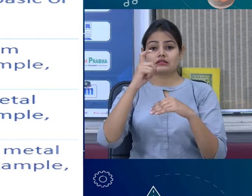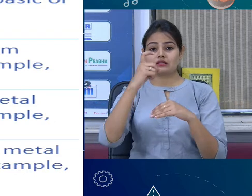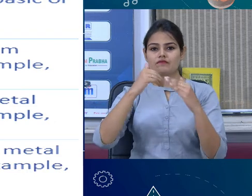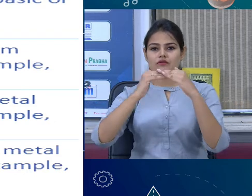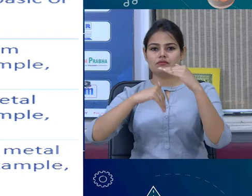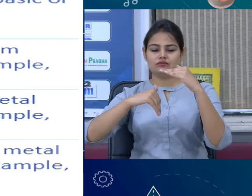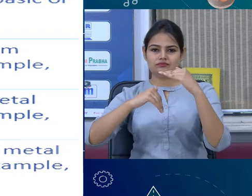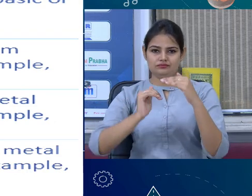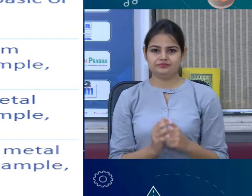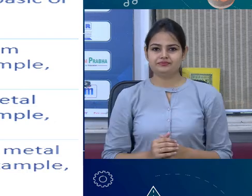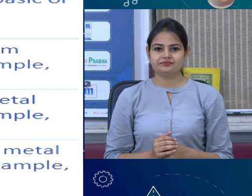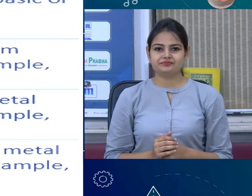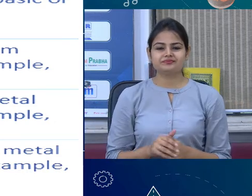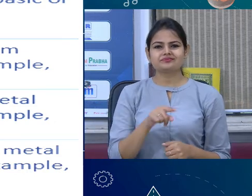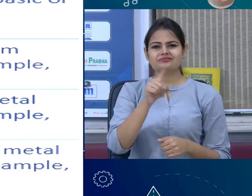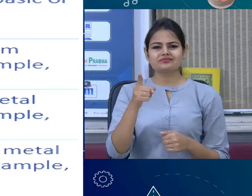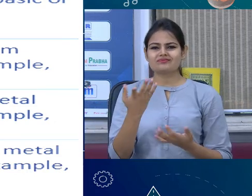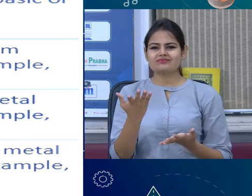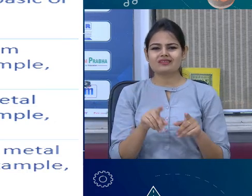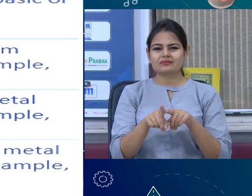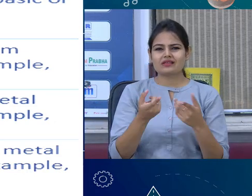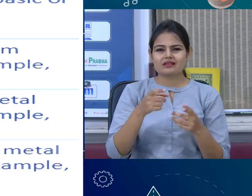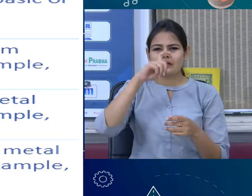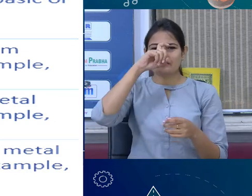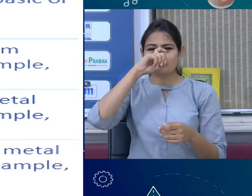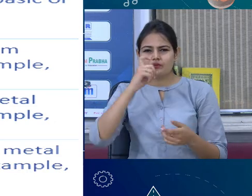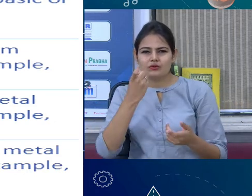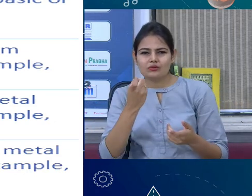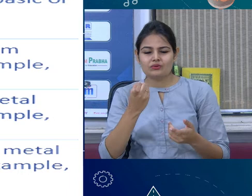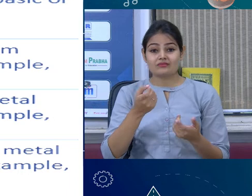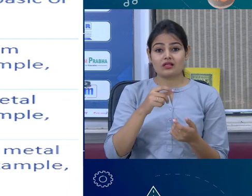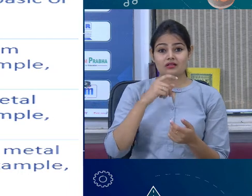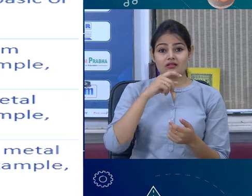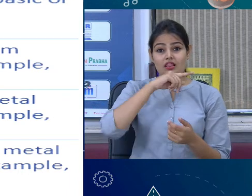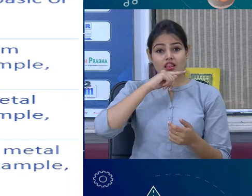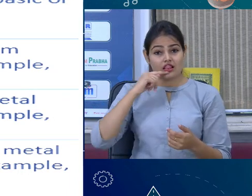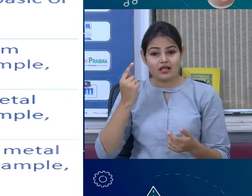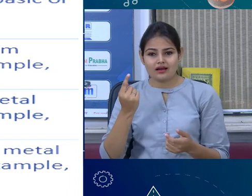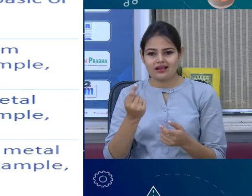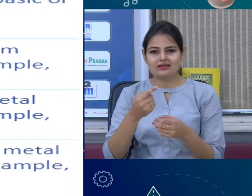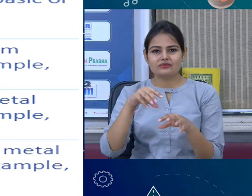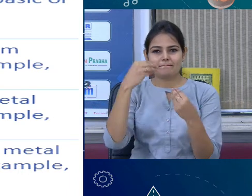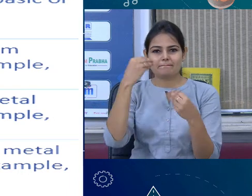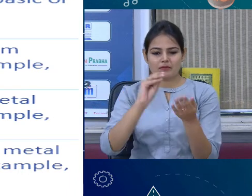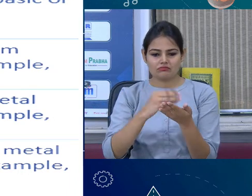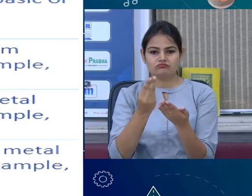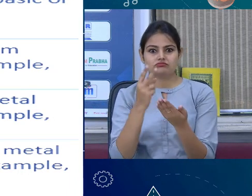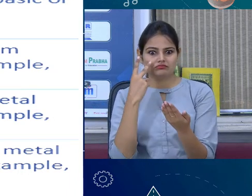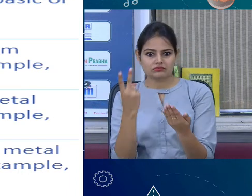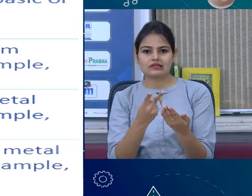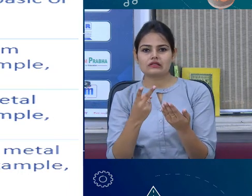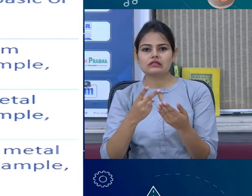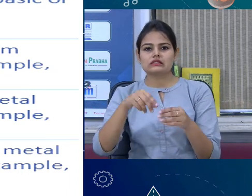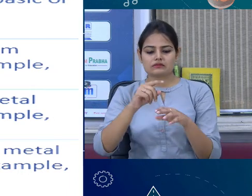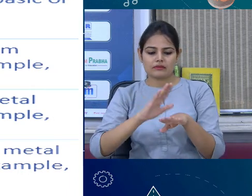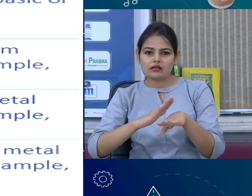होते हैं, मतलब हम उनको litmus, एक blue, red litmus रेगे, उनको test किया, तो हम दिखेंगे, वो red हो जाता है, वो basic oxide